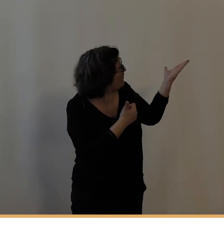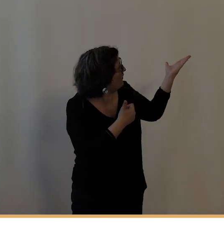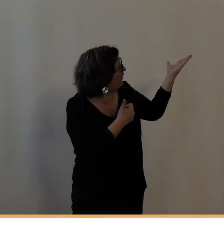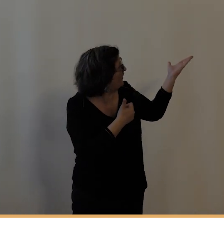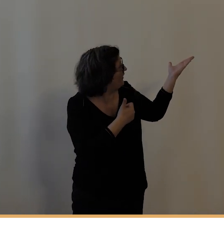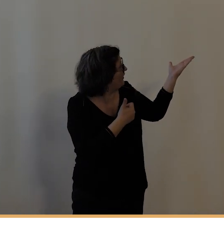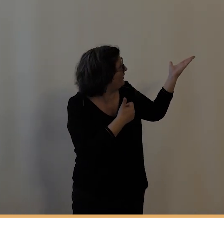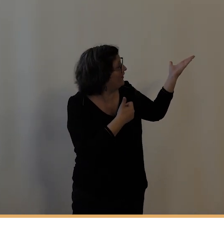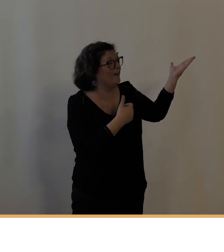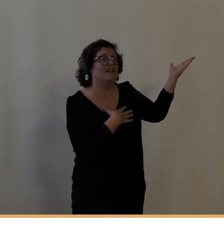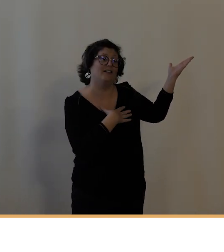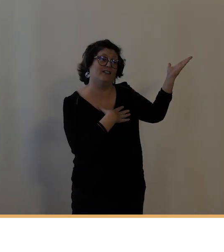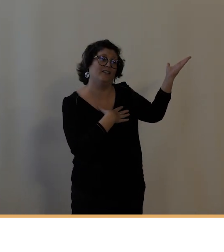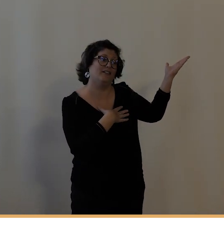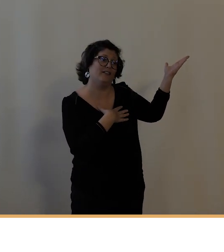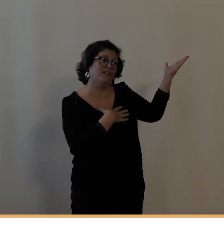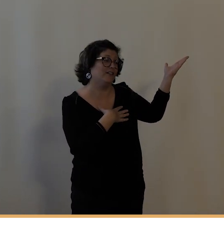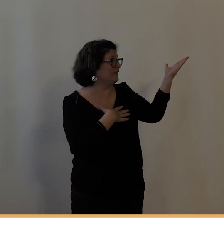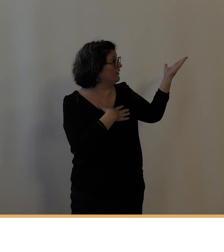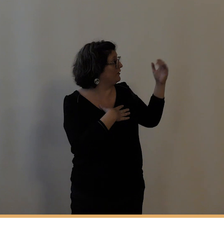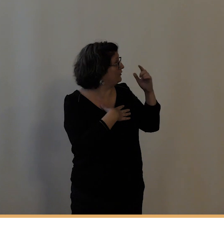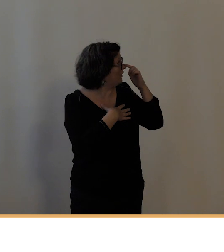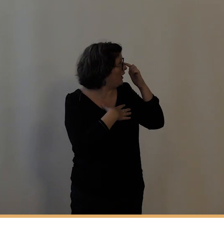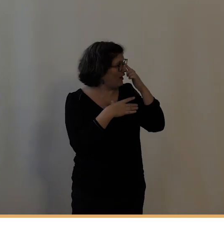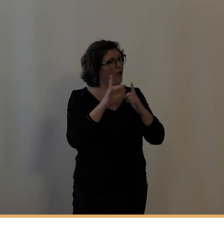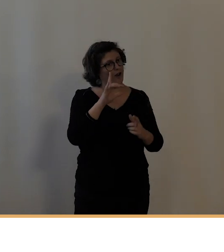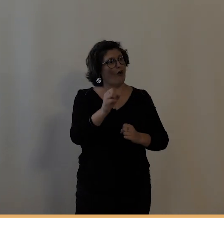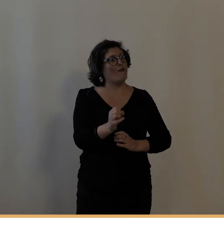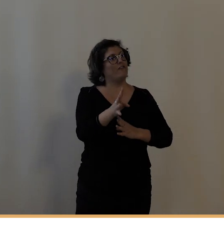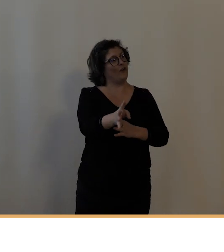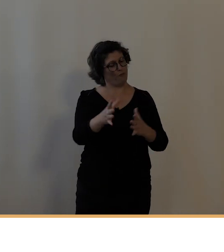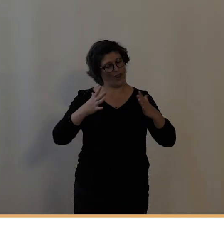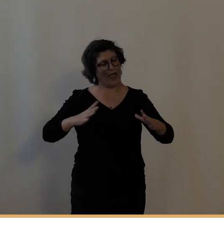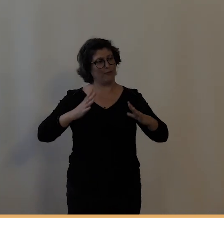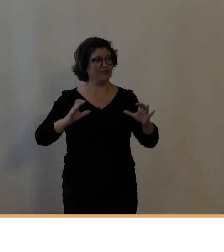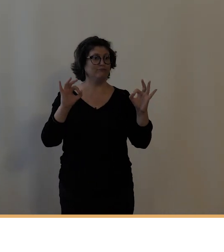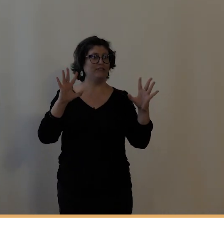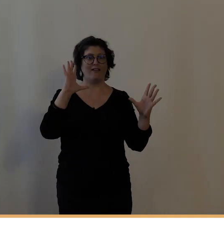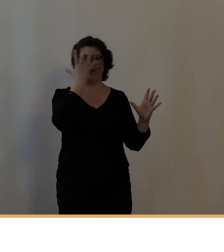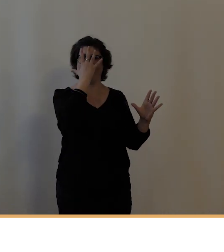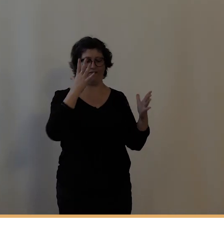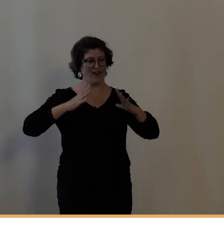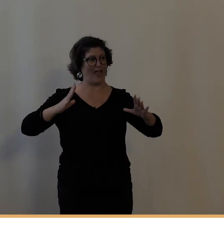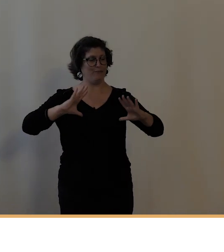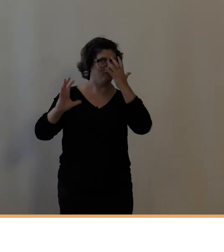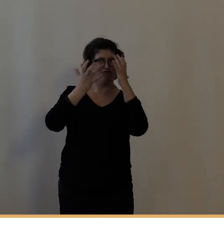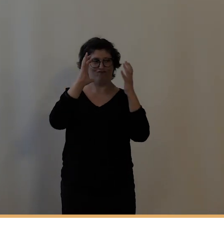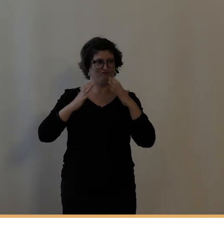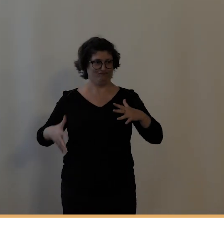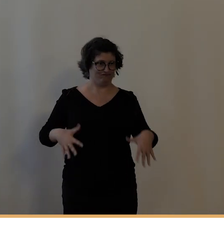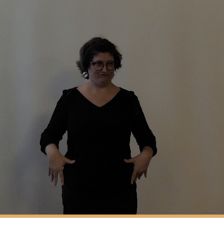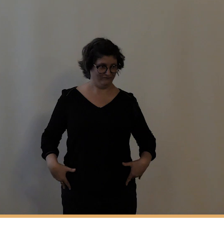le principe, c'est que les participants viennent déguiser et l'intention étant de